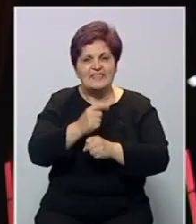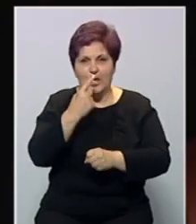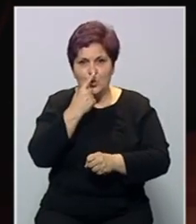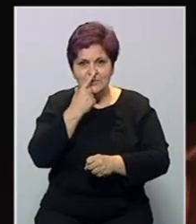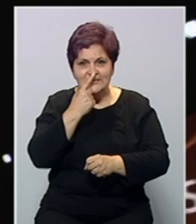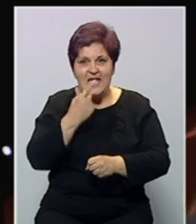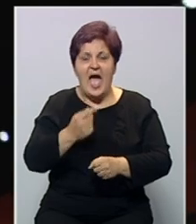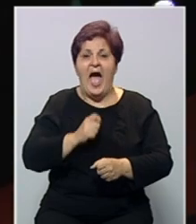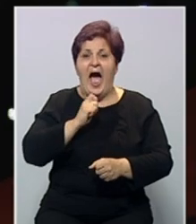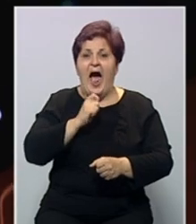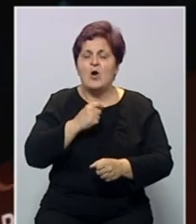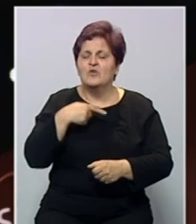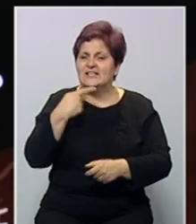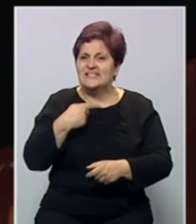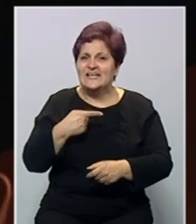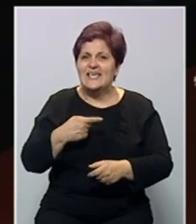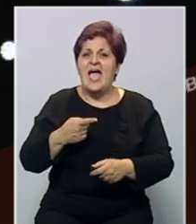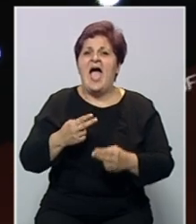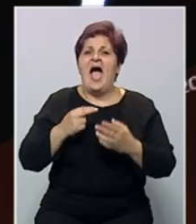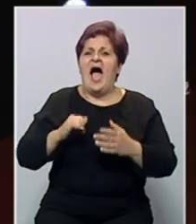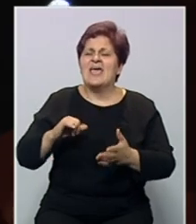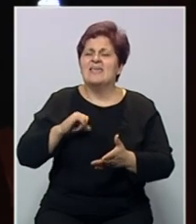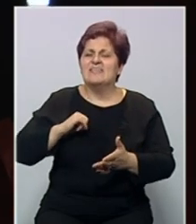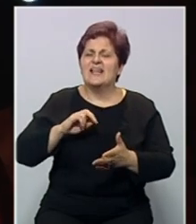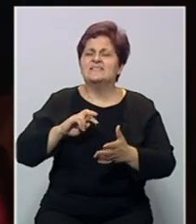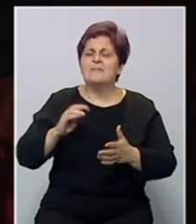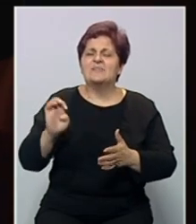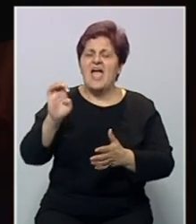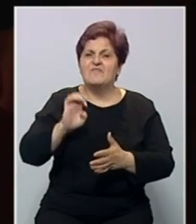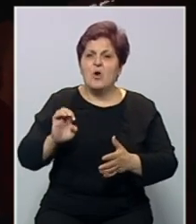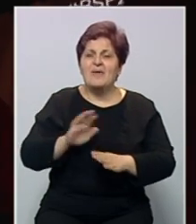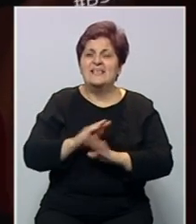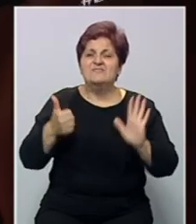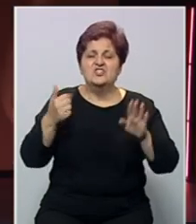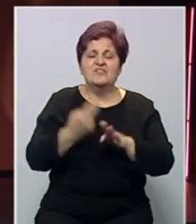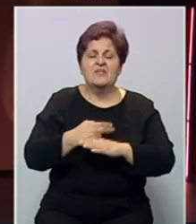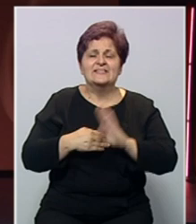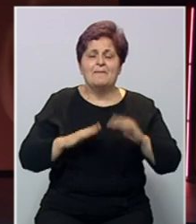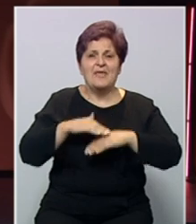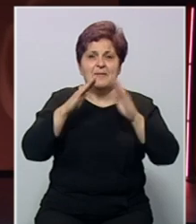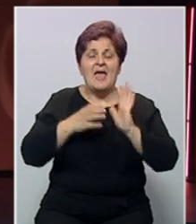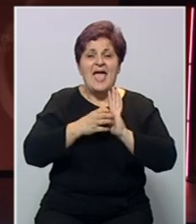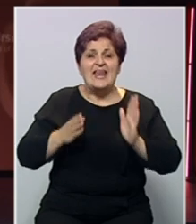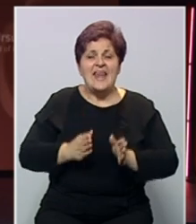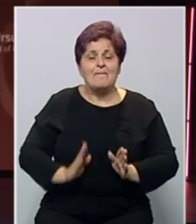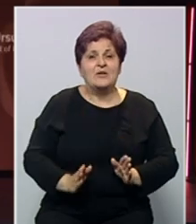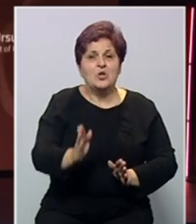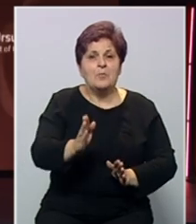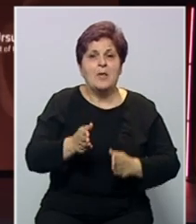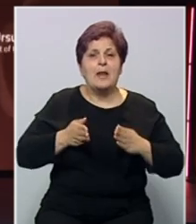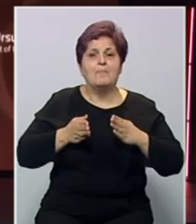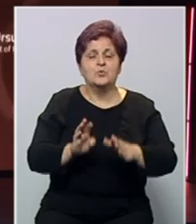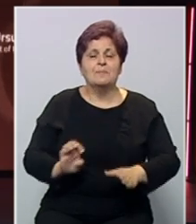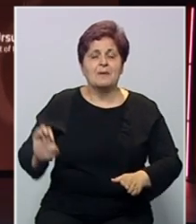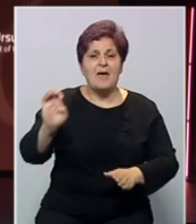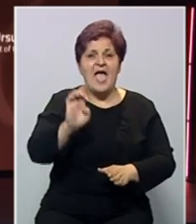ali je u govoru insistirala na tome da strateški interes Evrope ostaje da svih še zemalja Zapadnog Balkana nastavi napredovati na putu prema